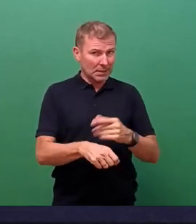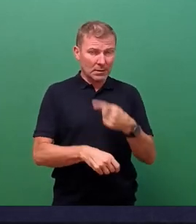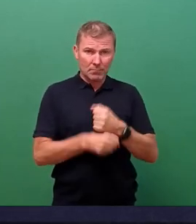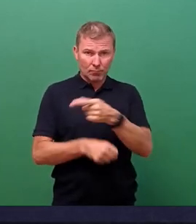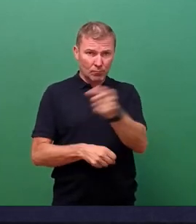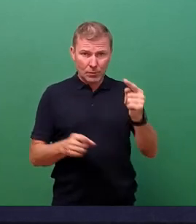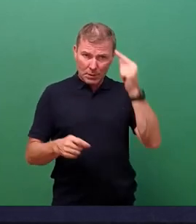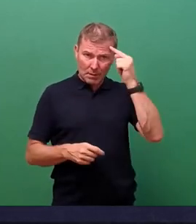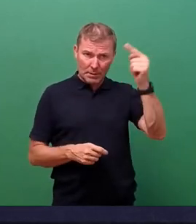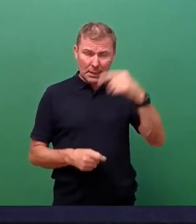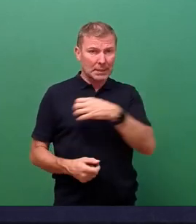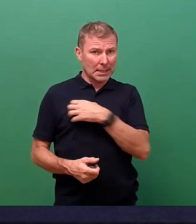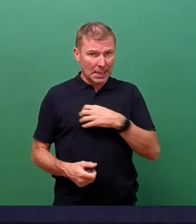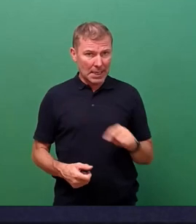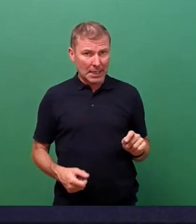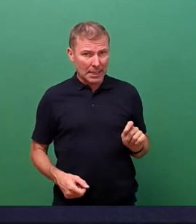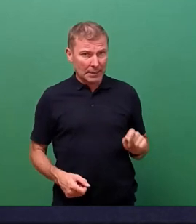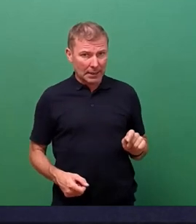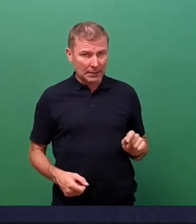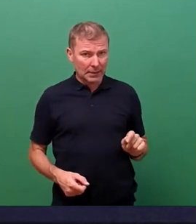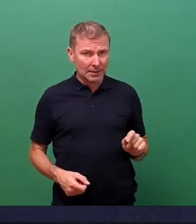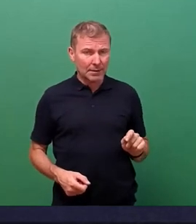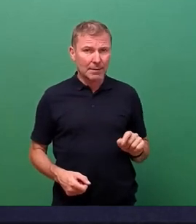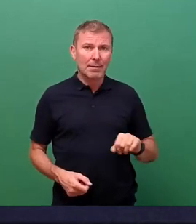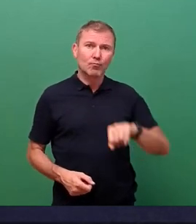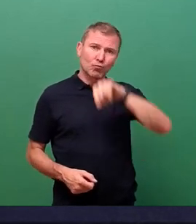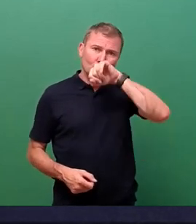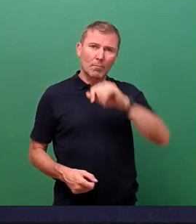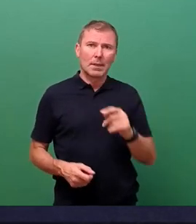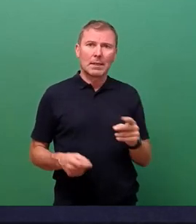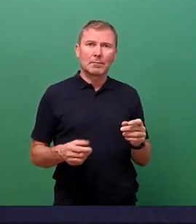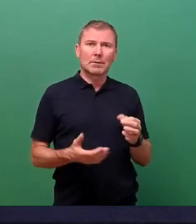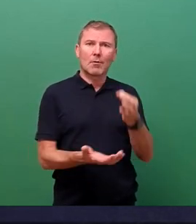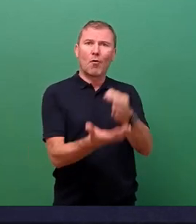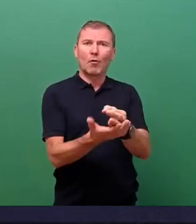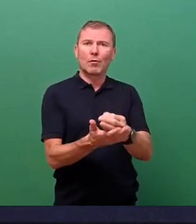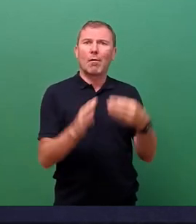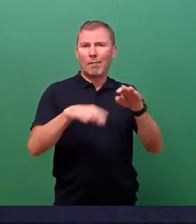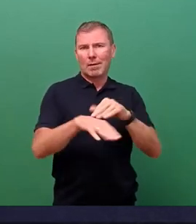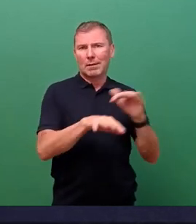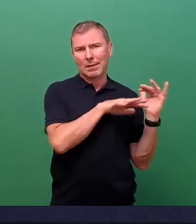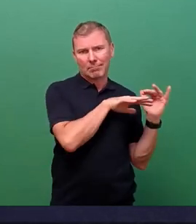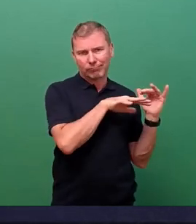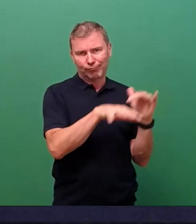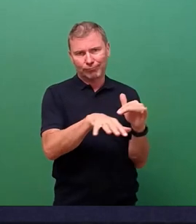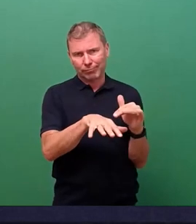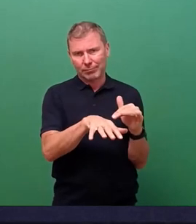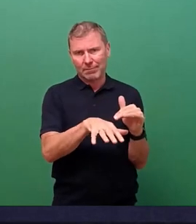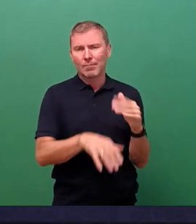Dresden ein beliebtes Ziel in der Weihnachtszeit ist und hier mit einem stark